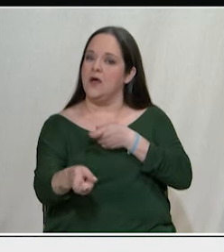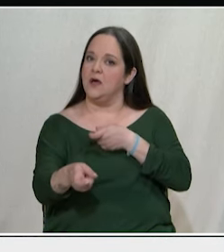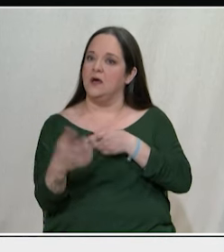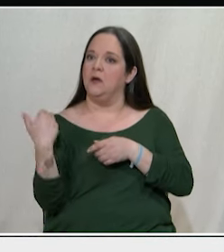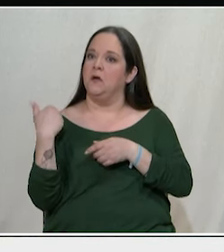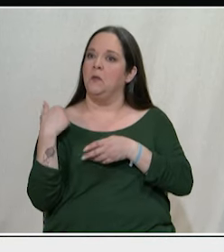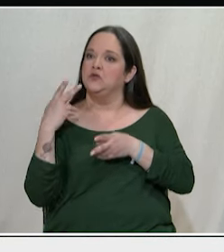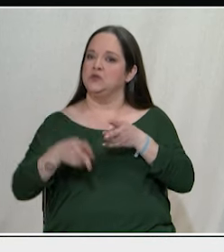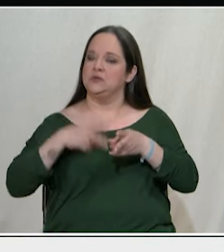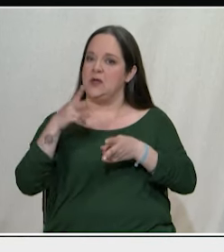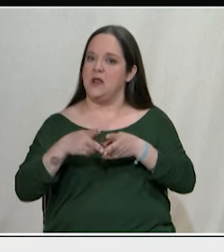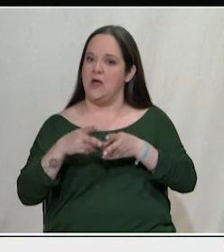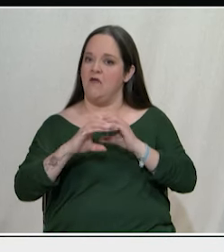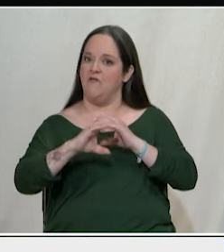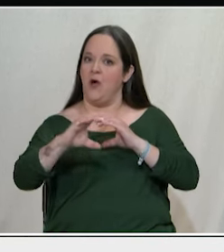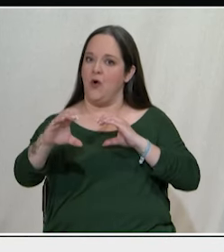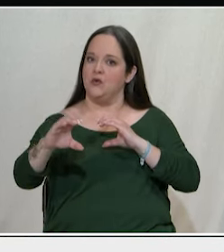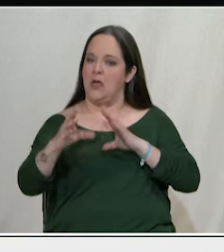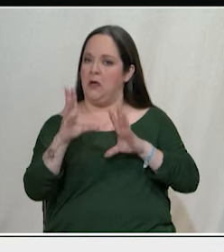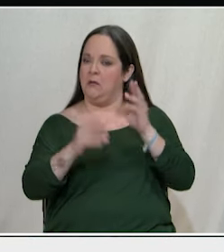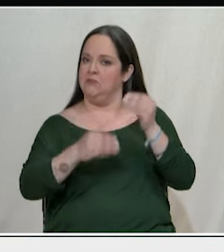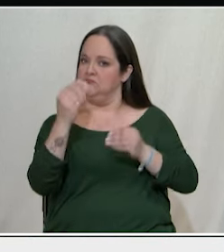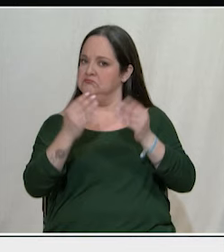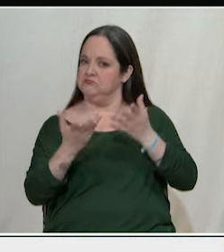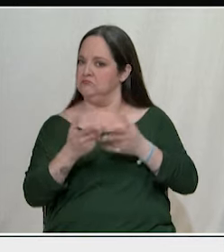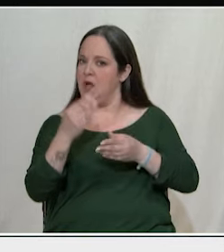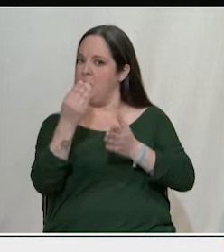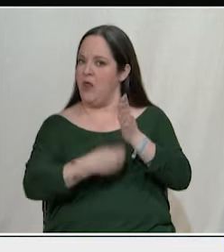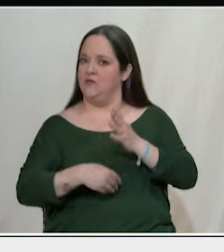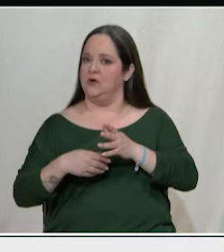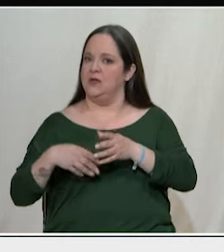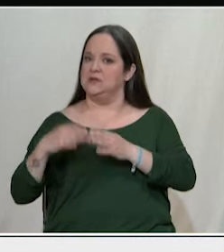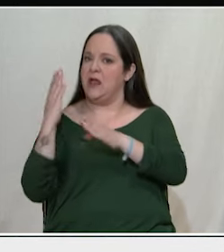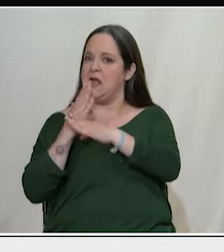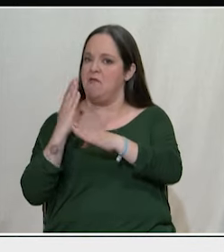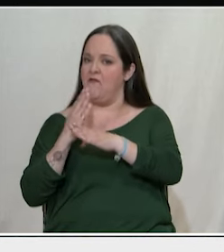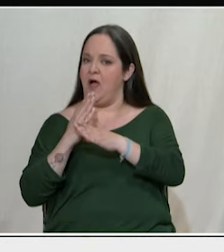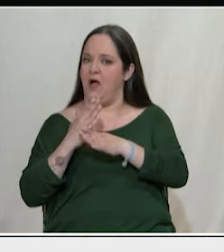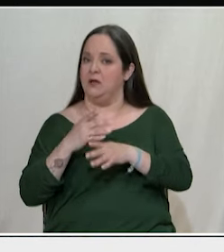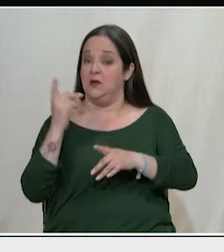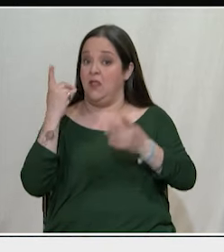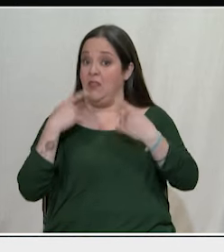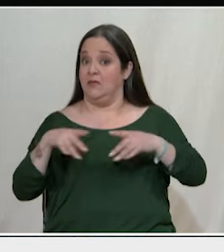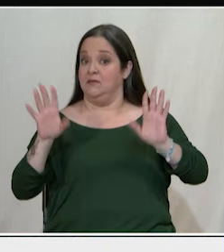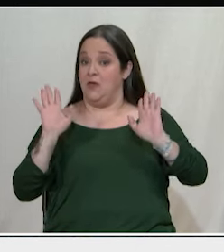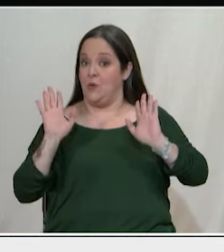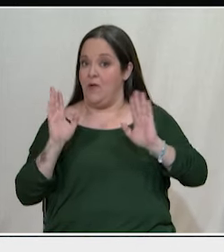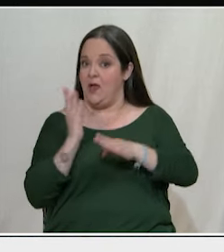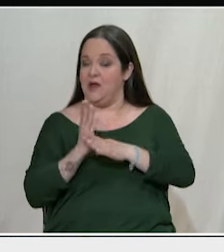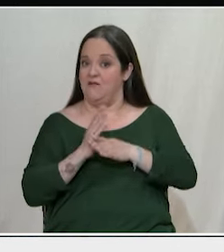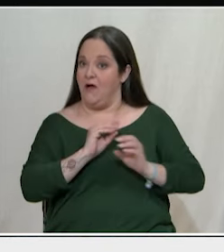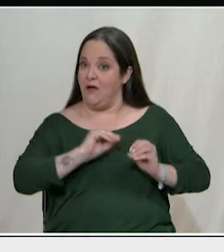τα βαγόνια που κανείς δεν ξέρει τι μεταφέρανε και δεν το αποκαλείται βέβαια ίδια η κυβέρνηση.